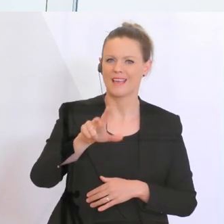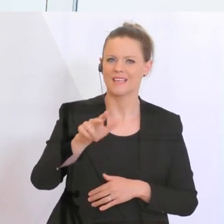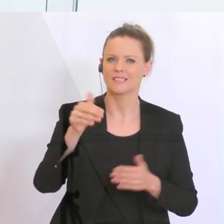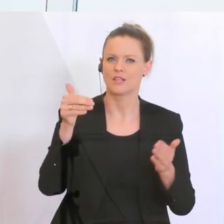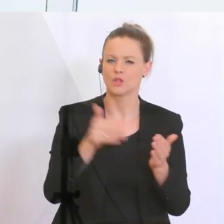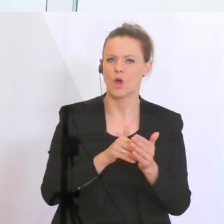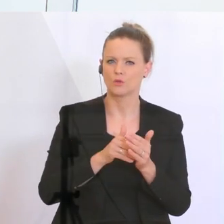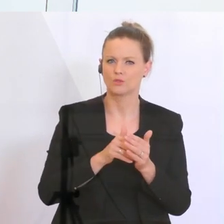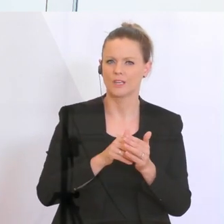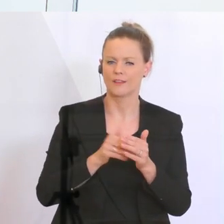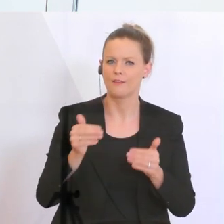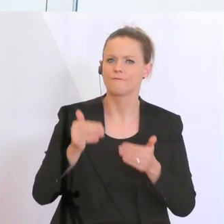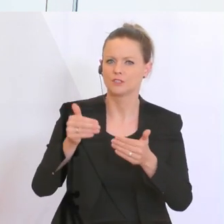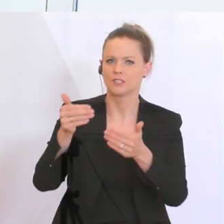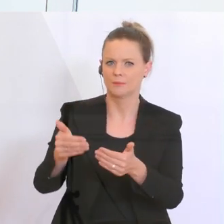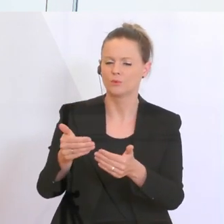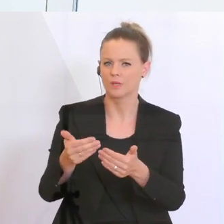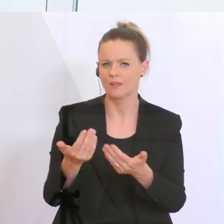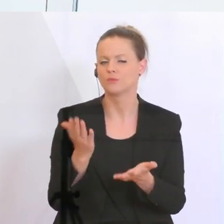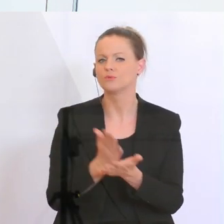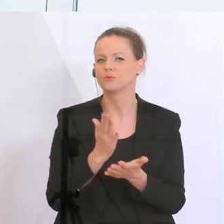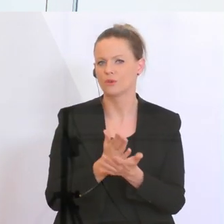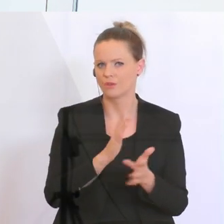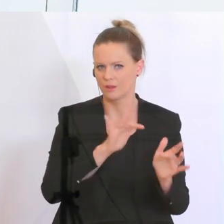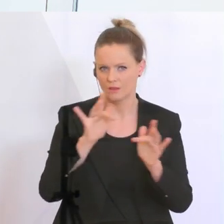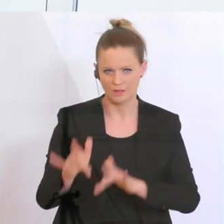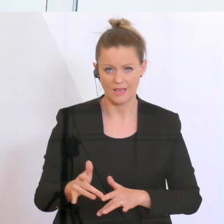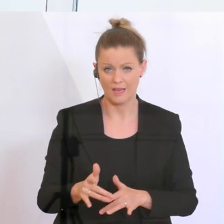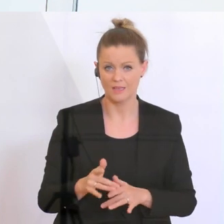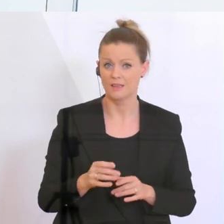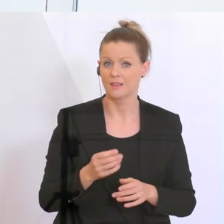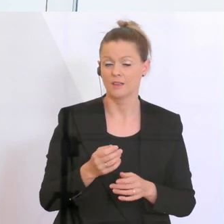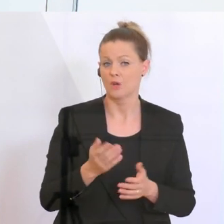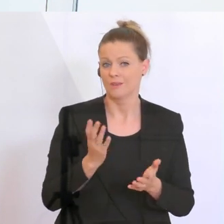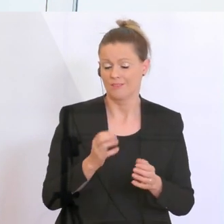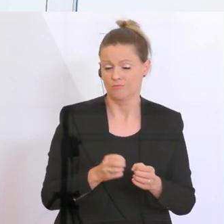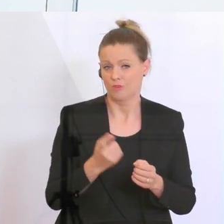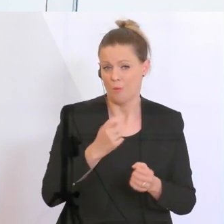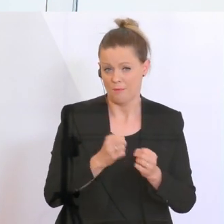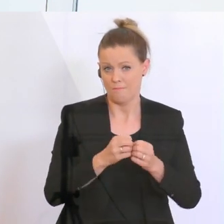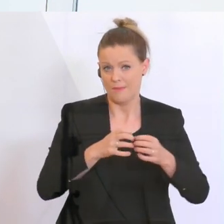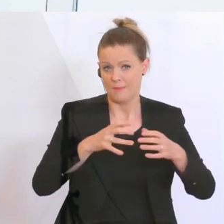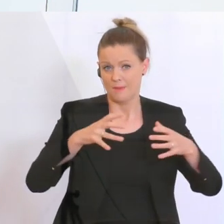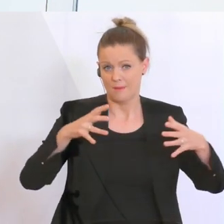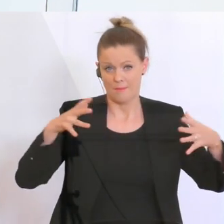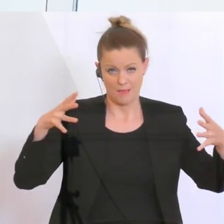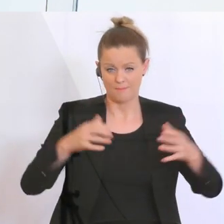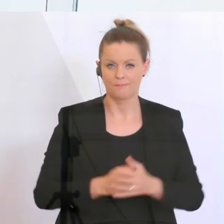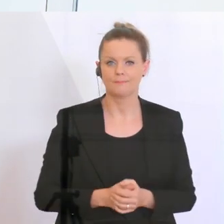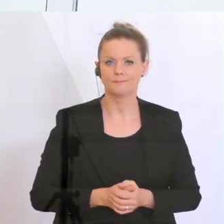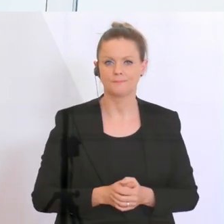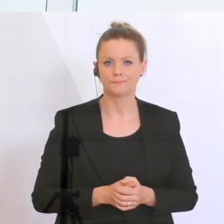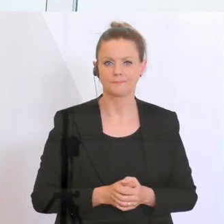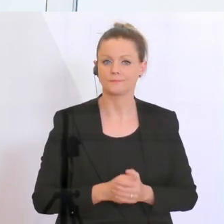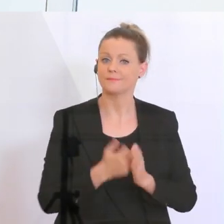Stundungen schon vorgenommen. Die Zahl nimmt massiv zu. Die Hilfestellungen